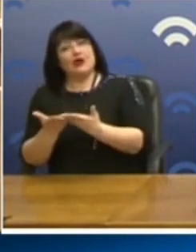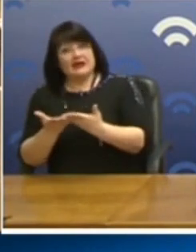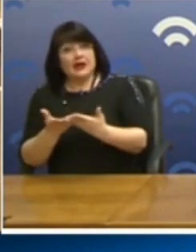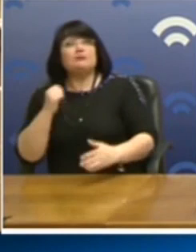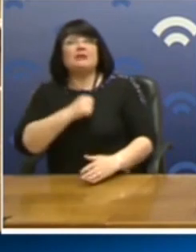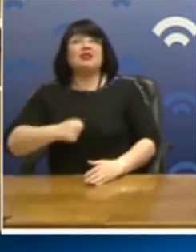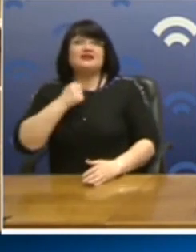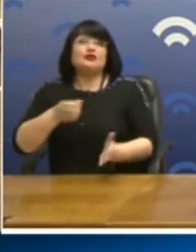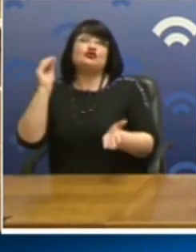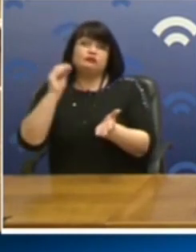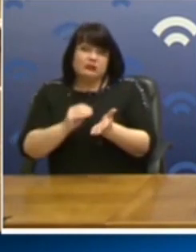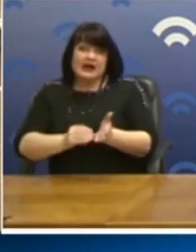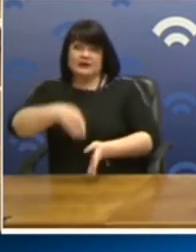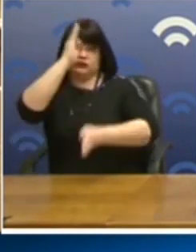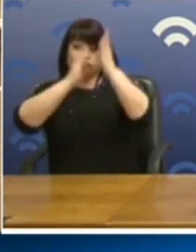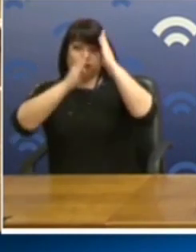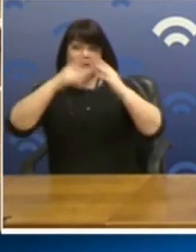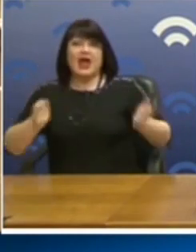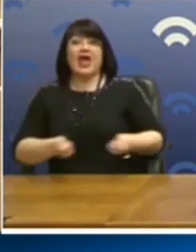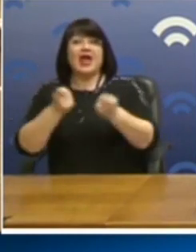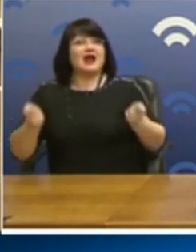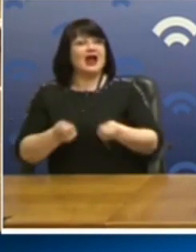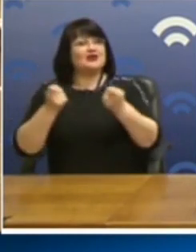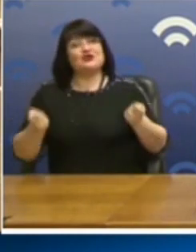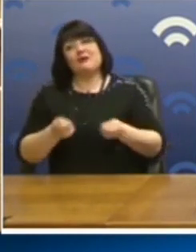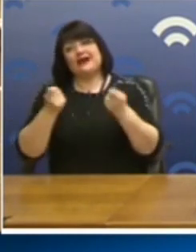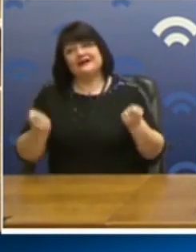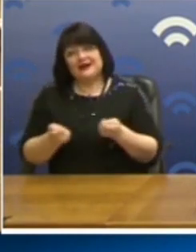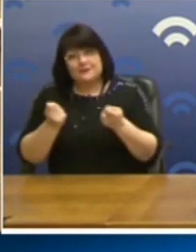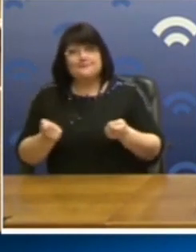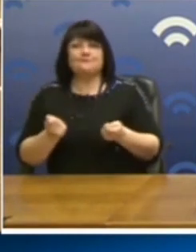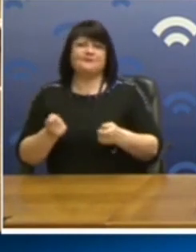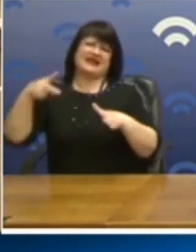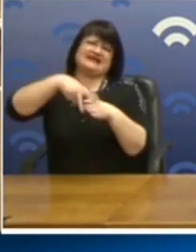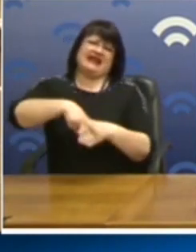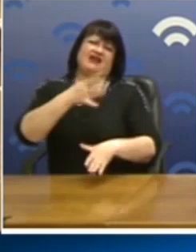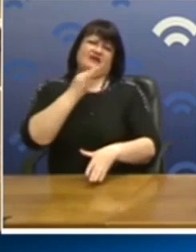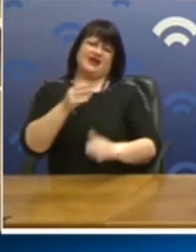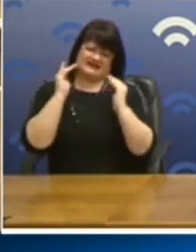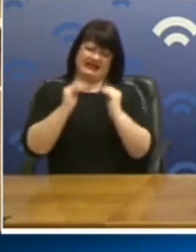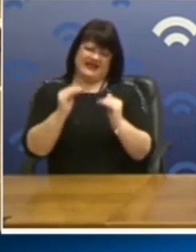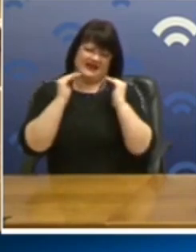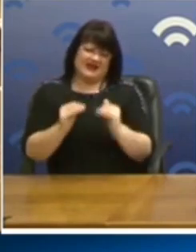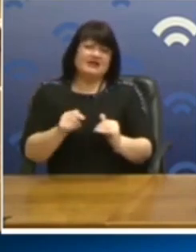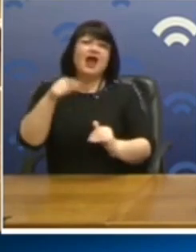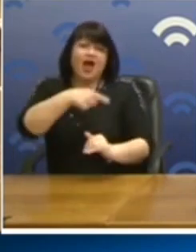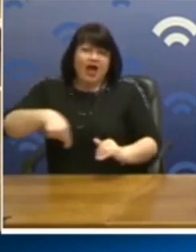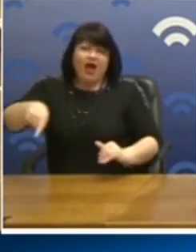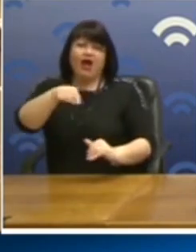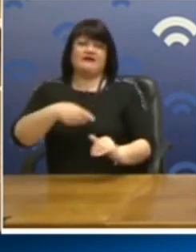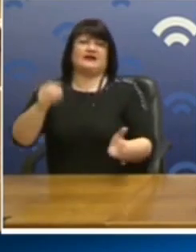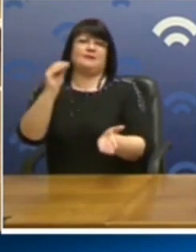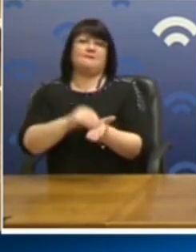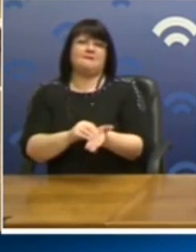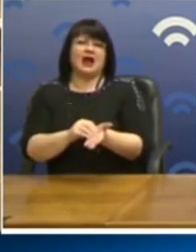πληρώσουν πάλι οι εργαζόμενοι, τα μόνιμα υποζήγια, οι οποίοι θα κληθούν να καλύψουν και τα νέα